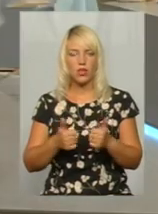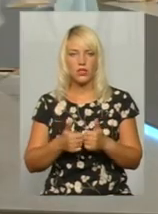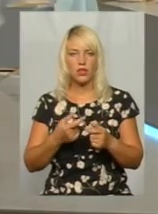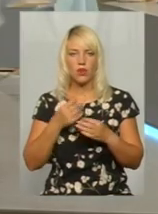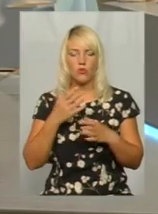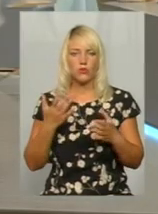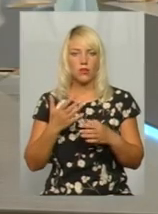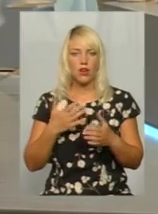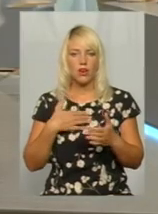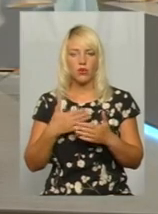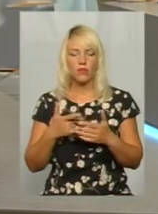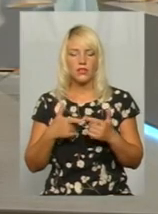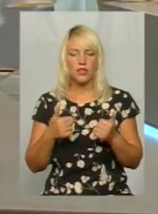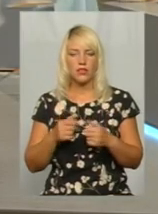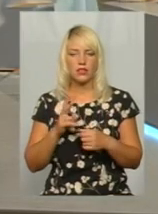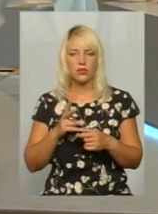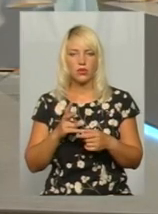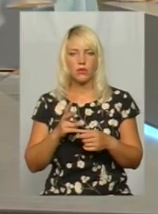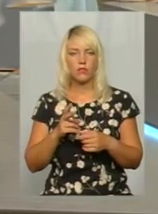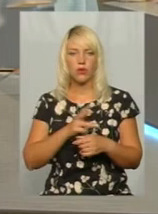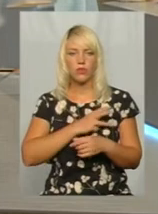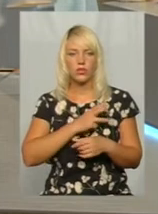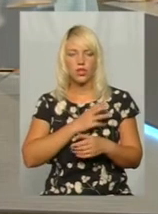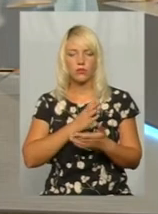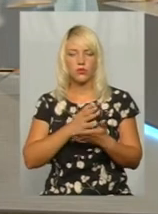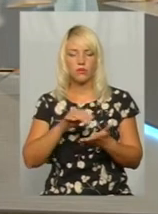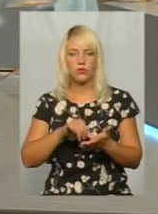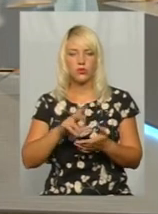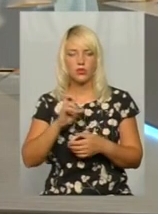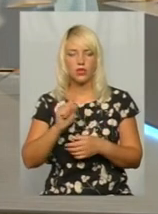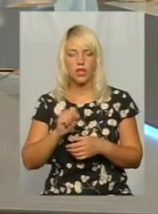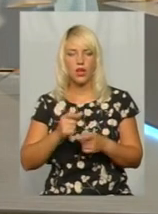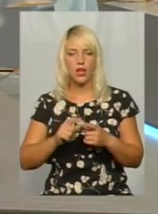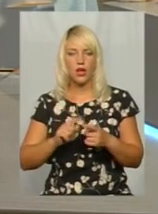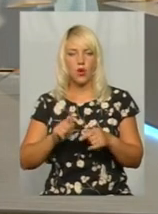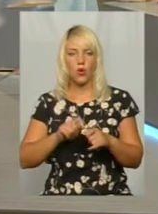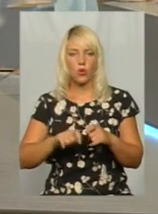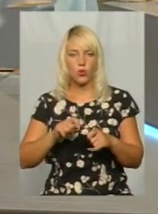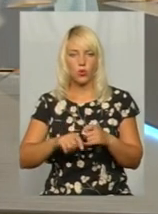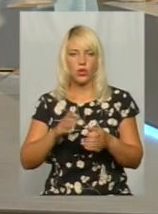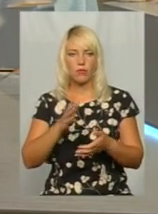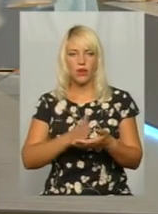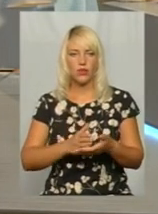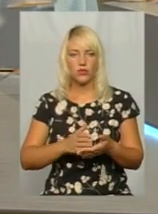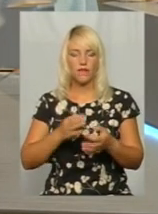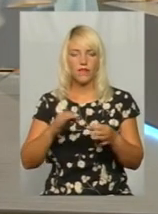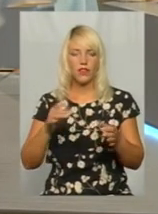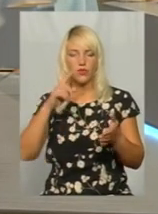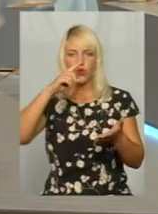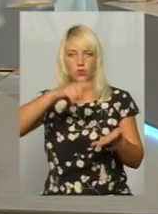активісти, які побажали бути присутніми на габаритновому контролі, завжди мають вільний доступ.